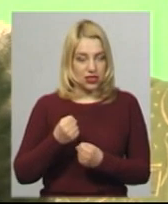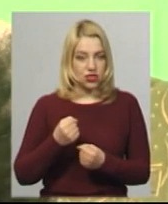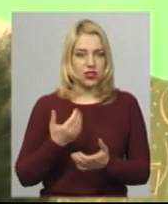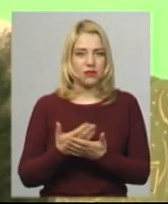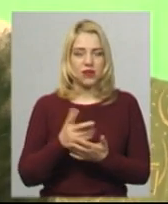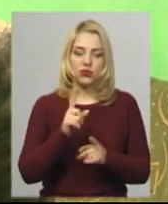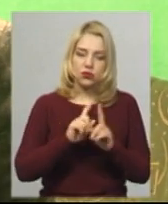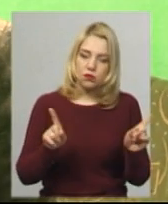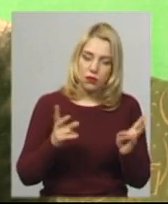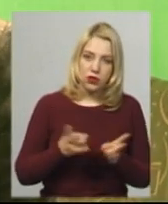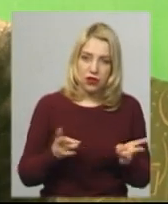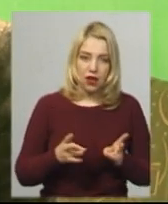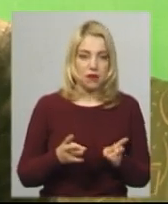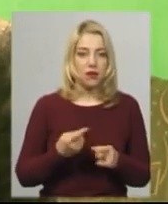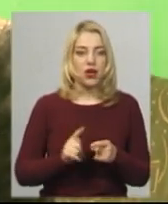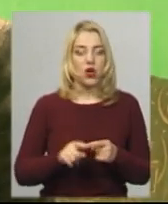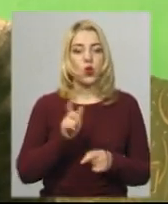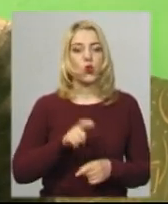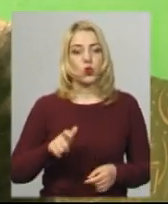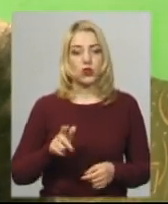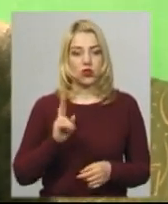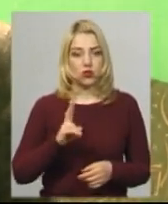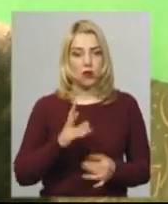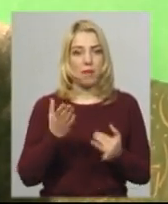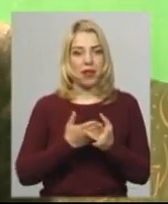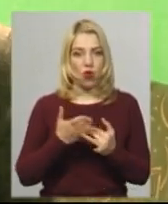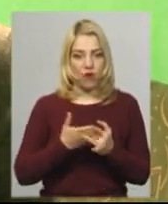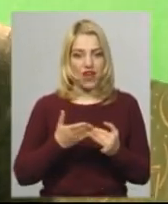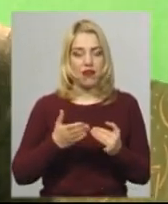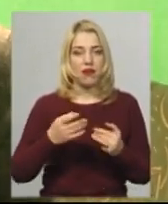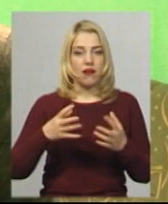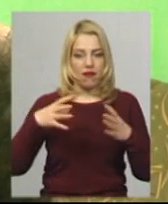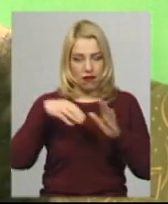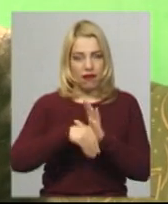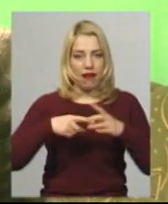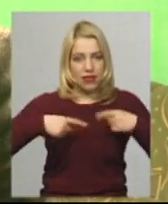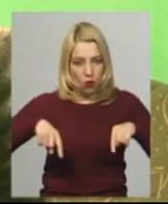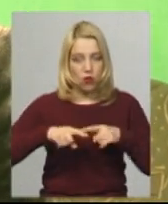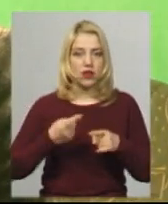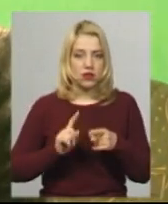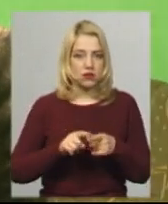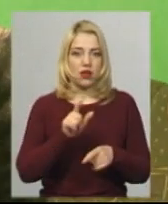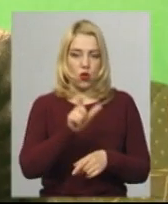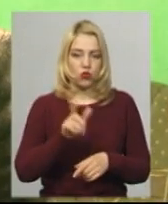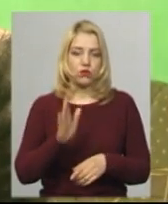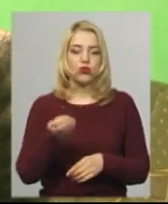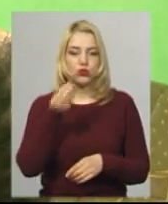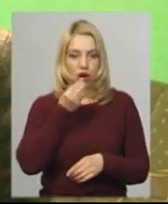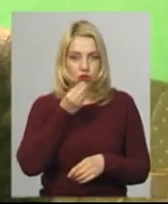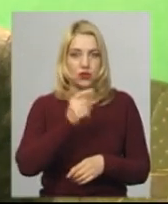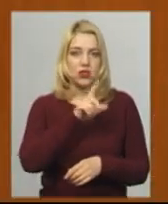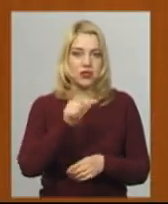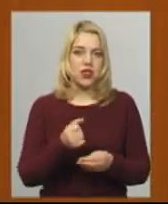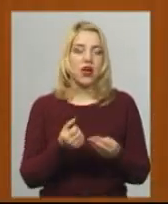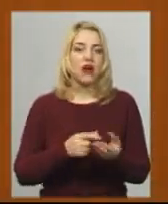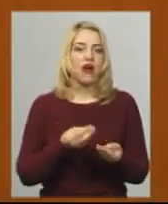особливими потребами, люди пільгових категорій всі, ті будуть харчуватися і проживати безпосередньо за рахунок Хмельницької